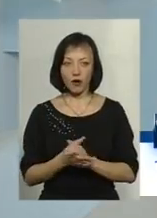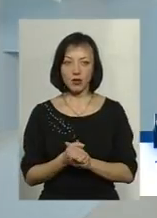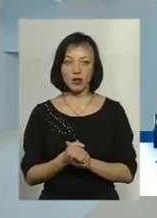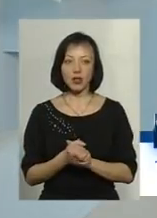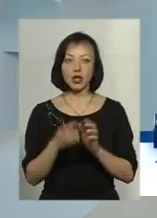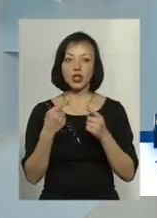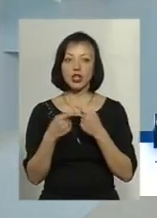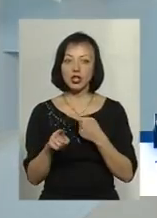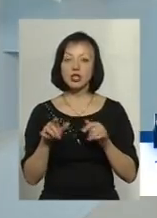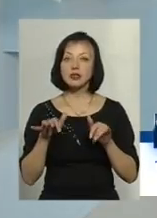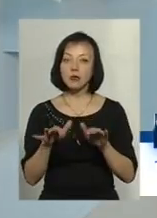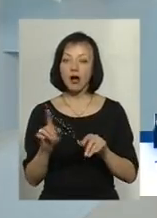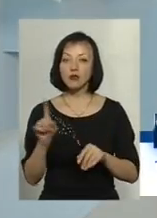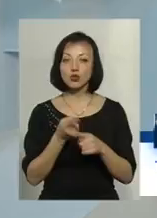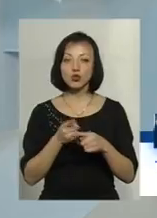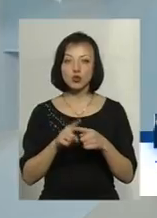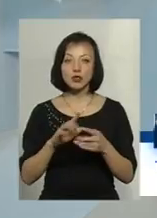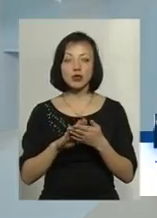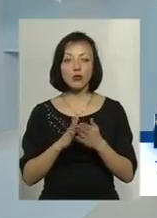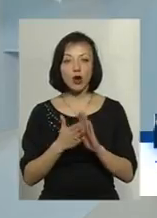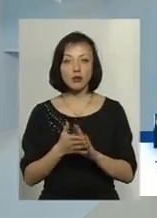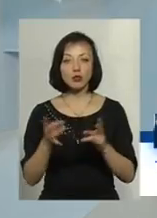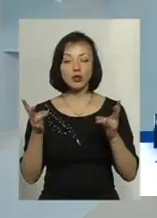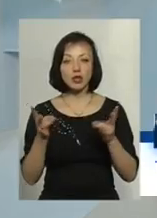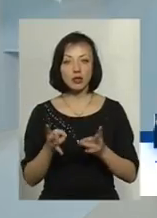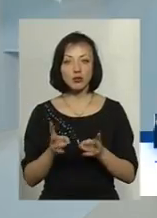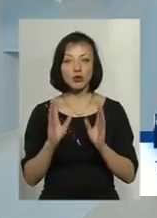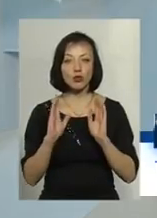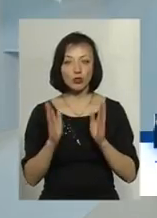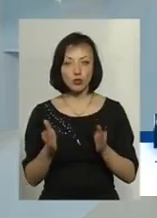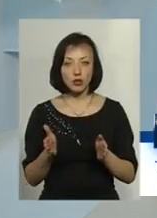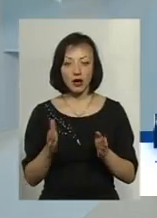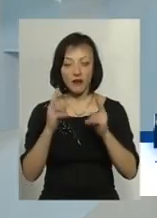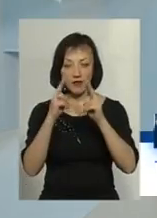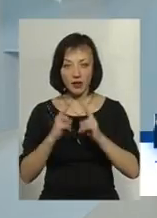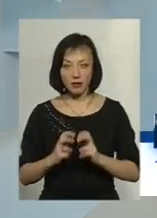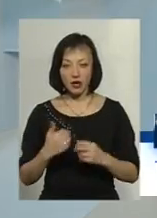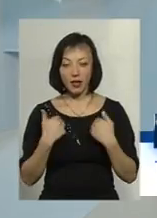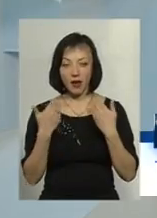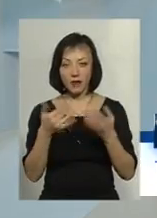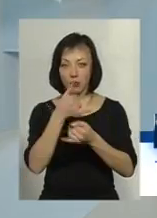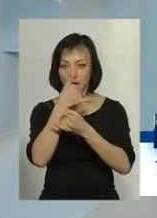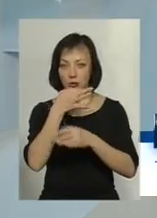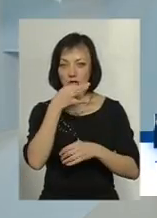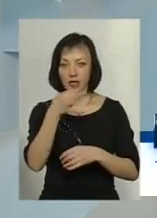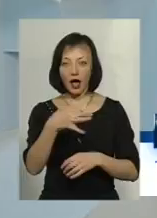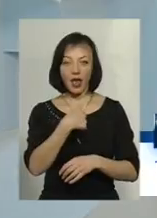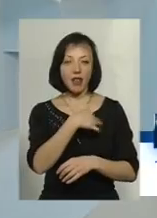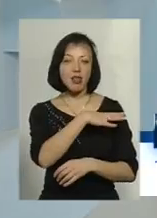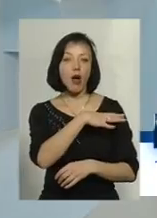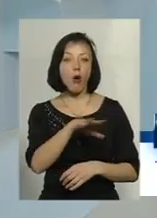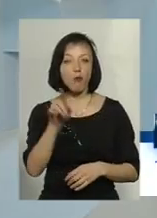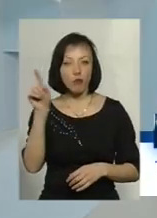Інша річ, що цю ситуацію потрібно буде вивчити. Я вам не можу сказати, що був там на Озерні,